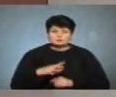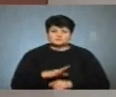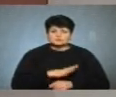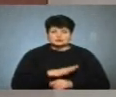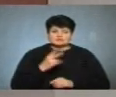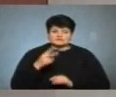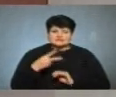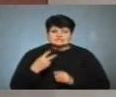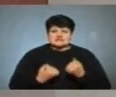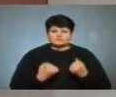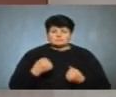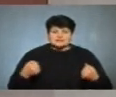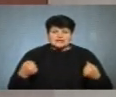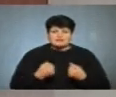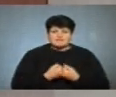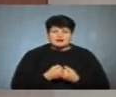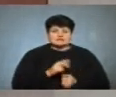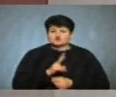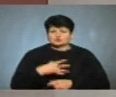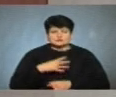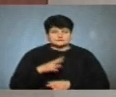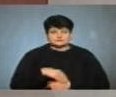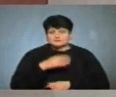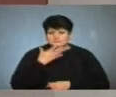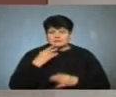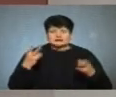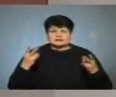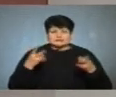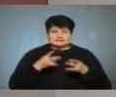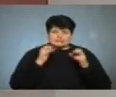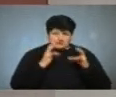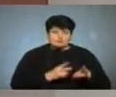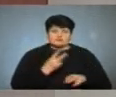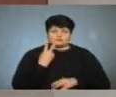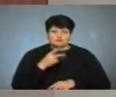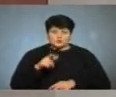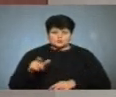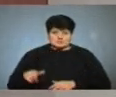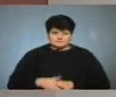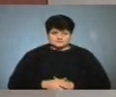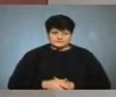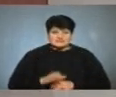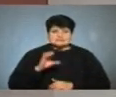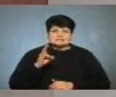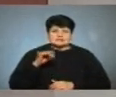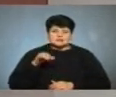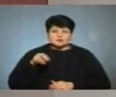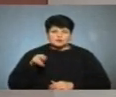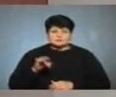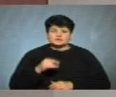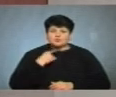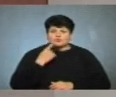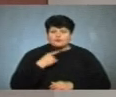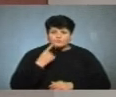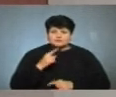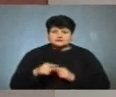20 автомобільних аварій, в них ніхто не загинув, травмувалися двоє людей. Синоптик обласного гідрометцентру Володимир Царик каже,